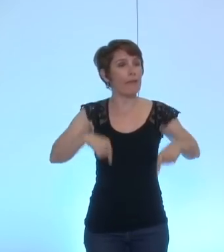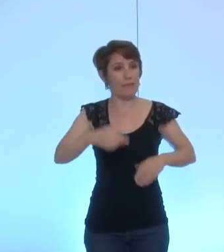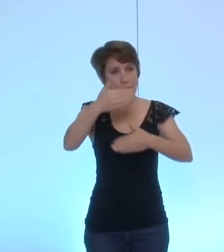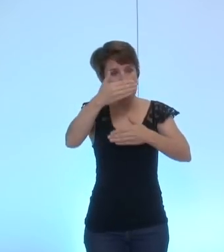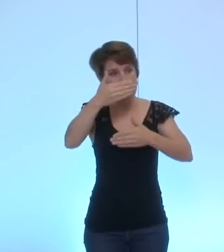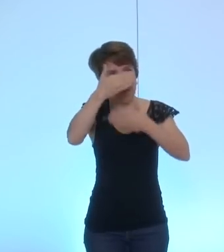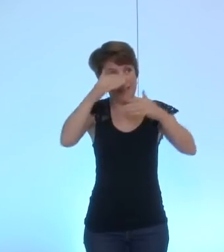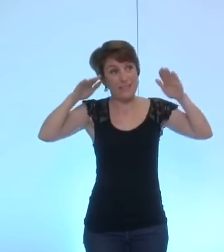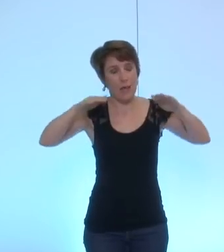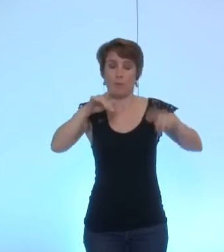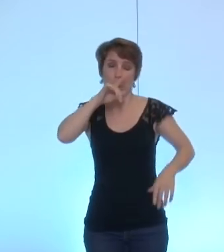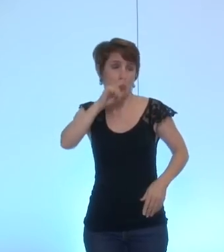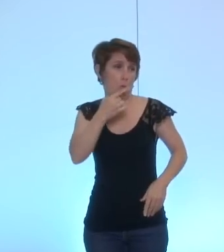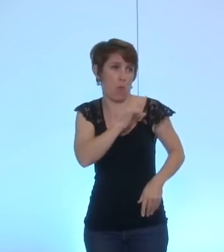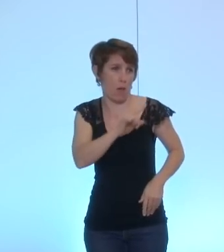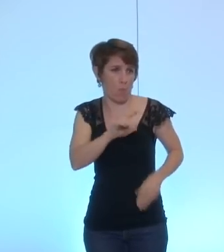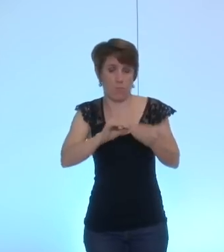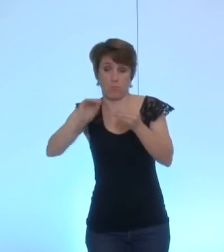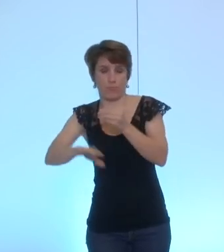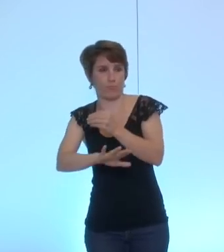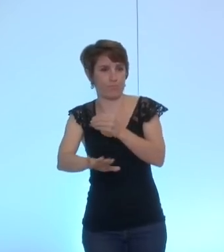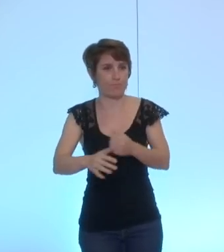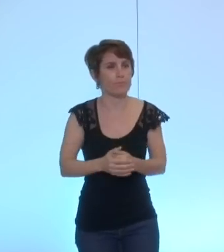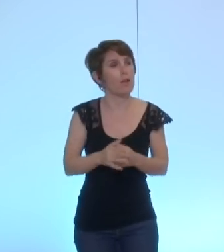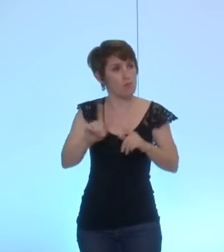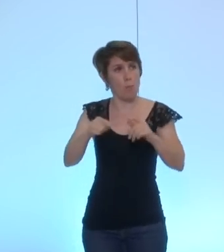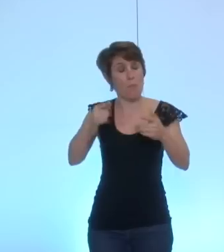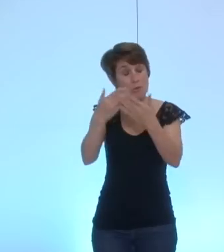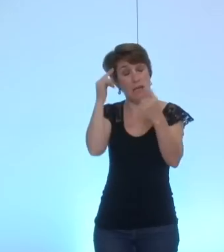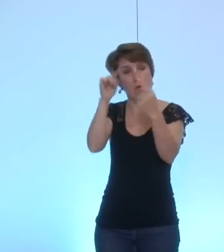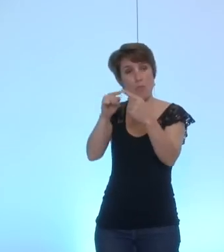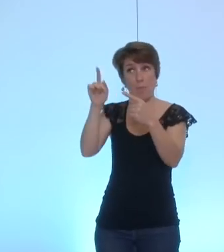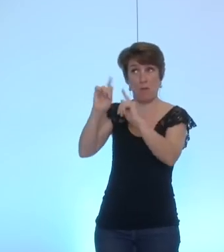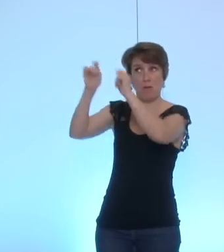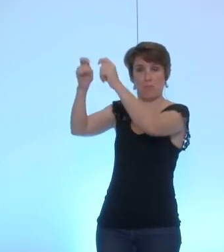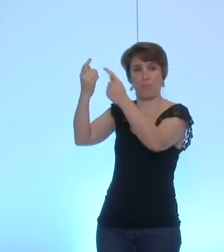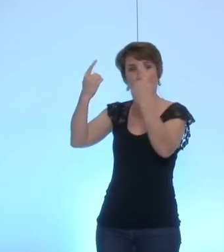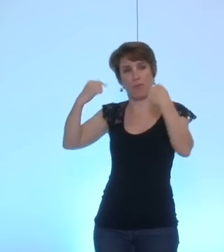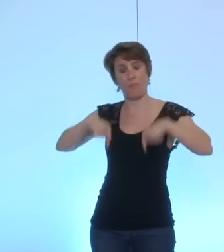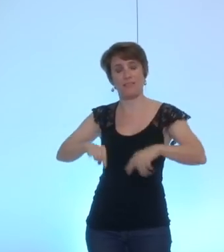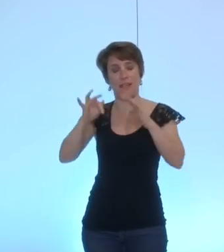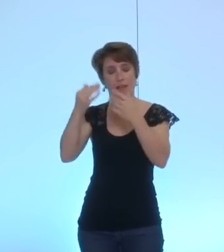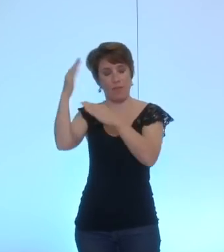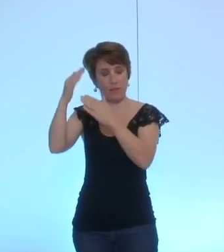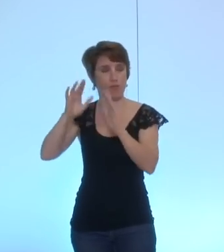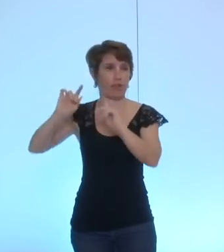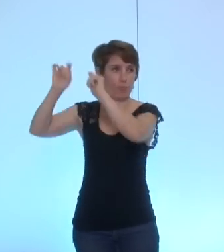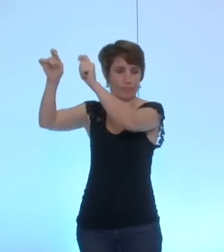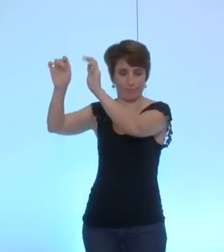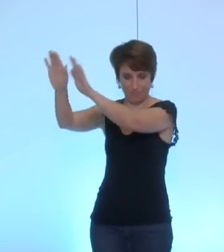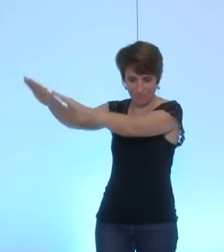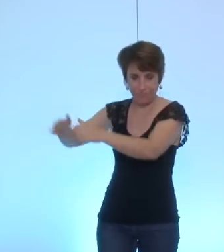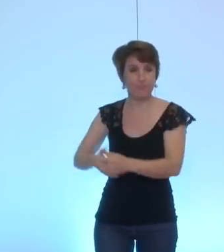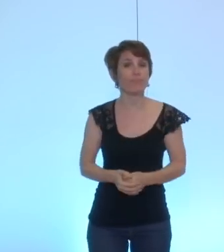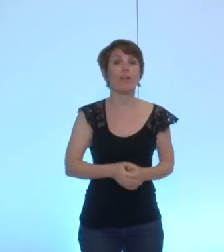sujet pour le ministère des affaires étrangères donc l'amendement de monsieur Safar qui